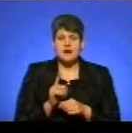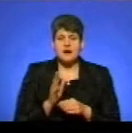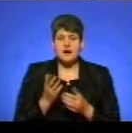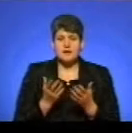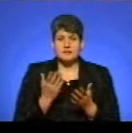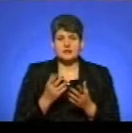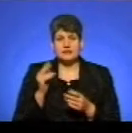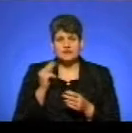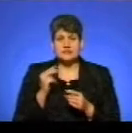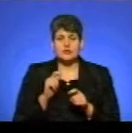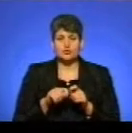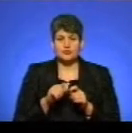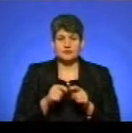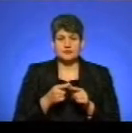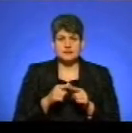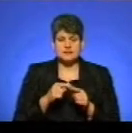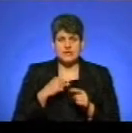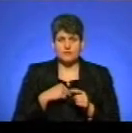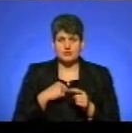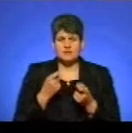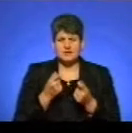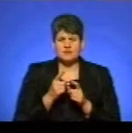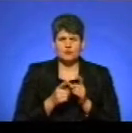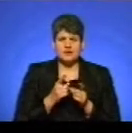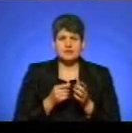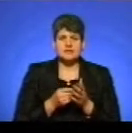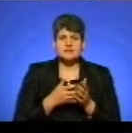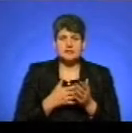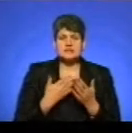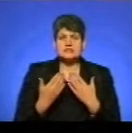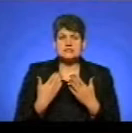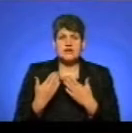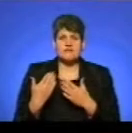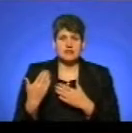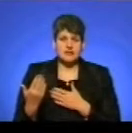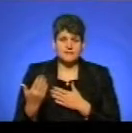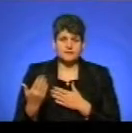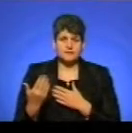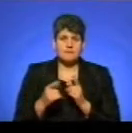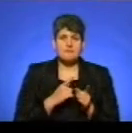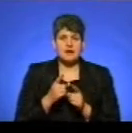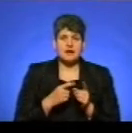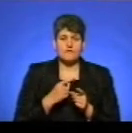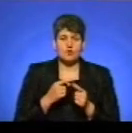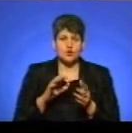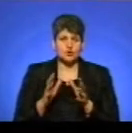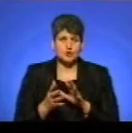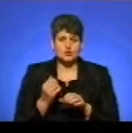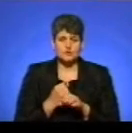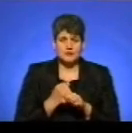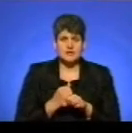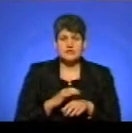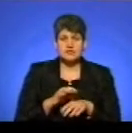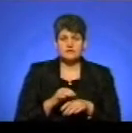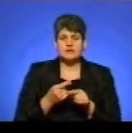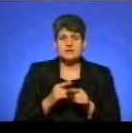контролювати свої емоції, трішки змінити цінності, так ставлення, ось такий переворот зробити. А з жертвою, це